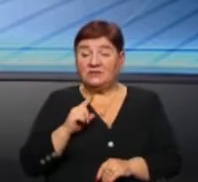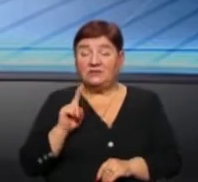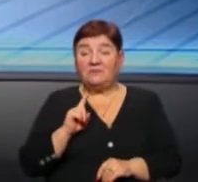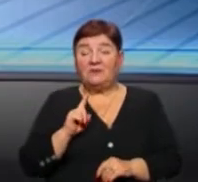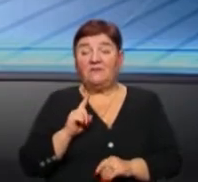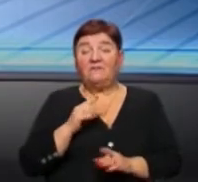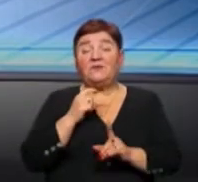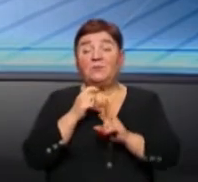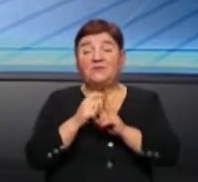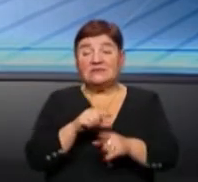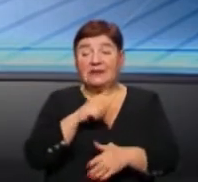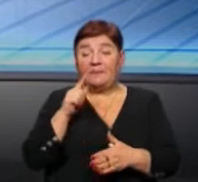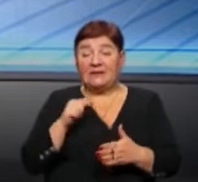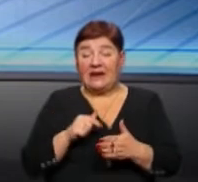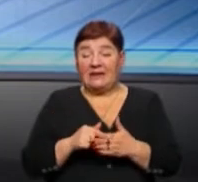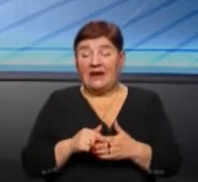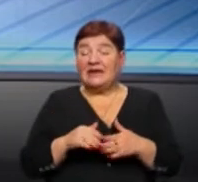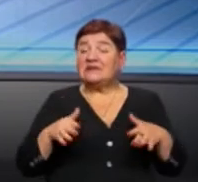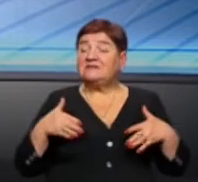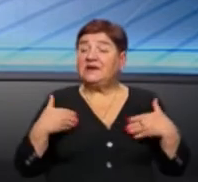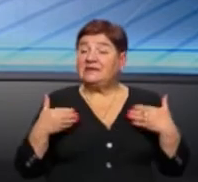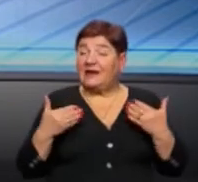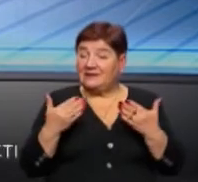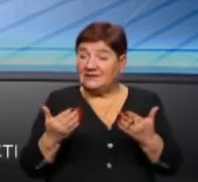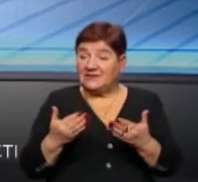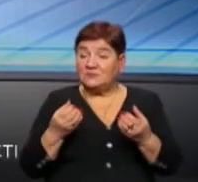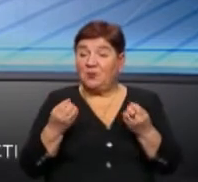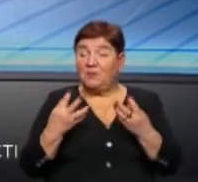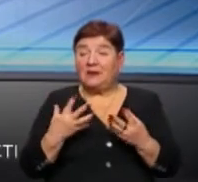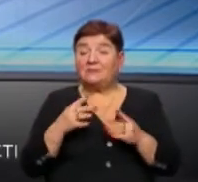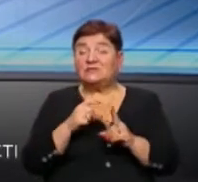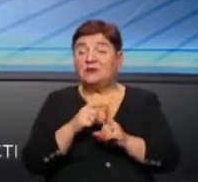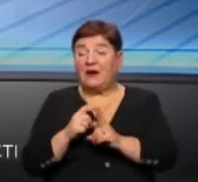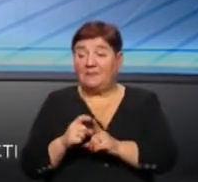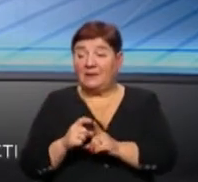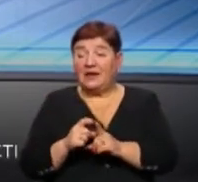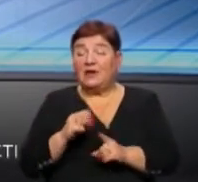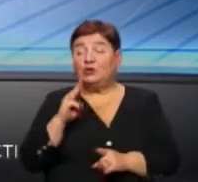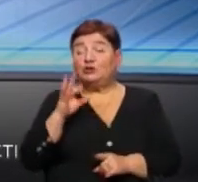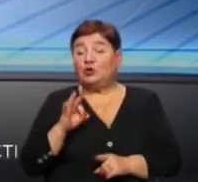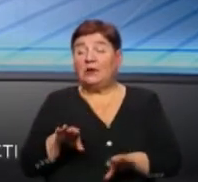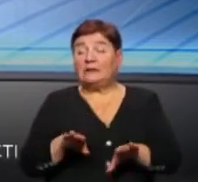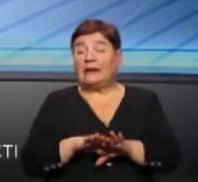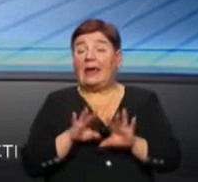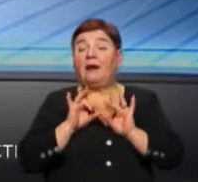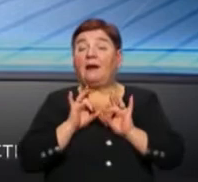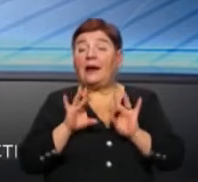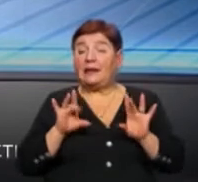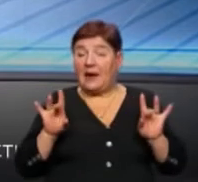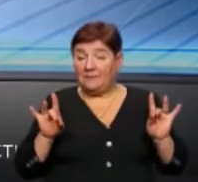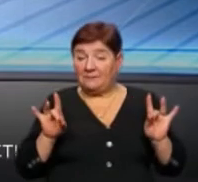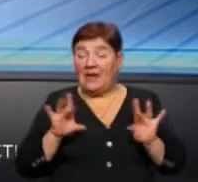ваше питання, я би хотів звернутися також, як ви говорите, з простими словами, зазначити, що таке реклама, перш за все.